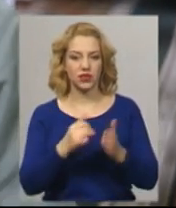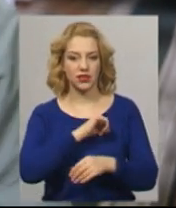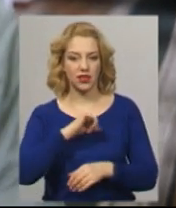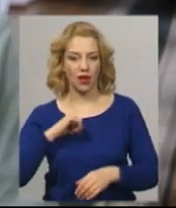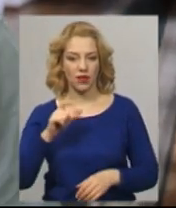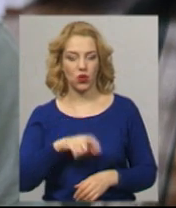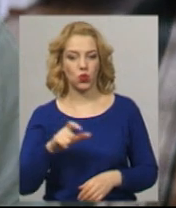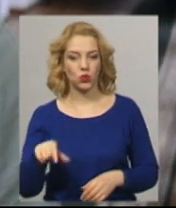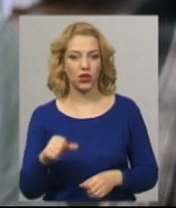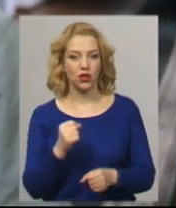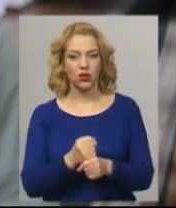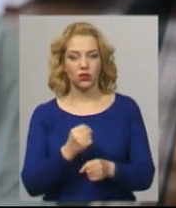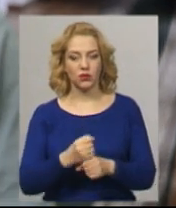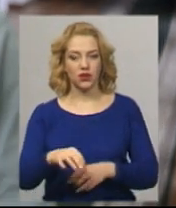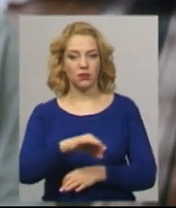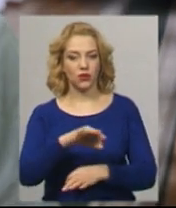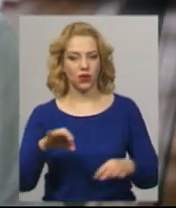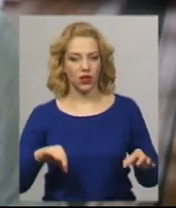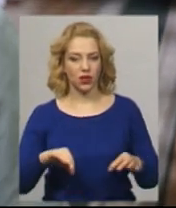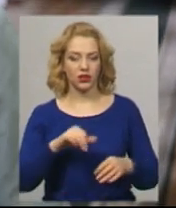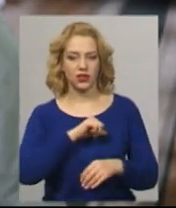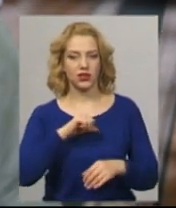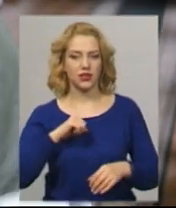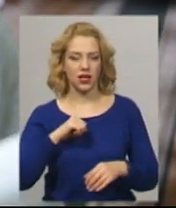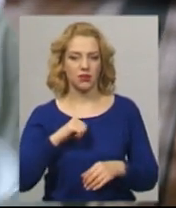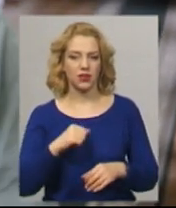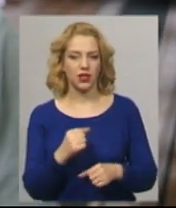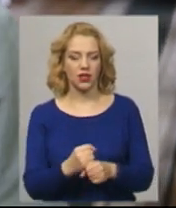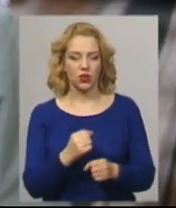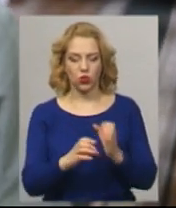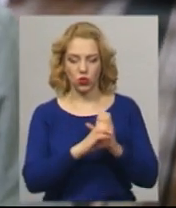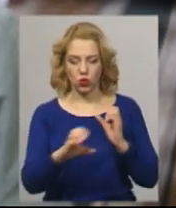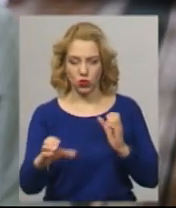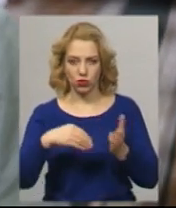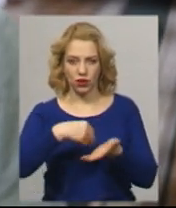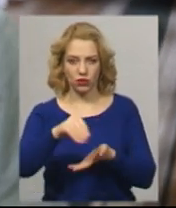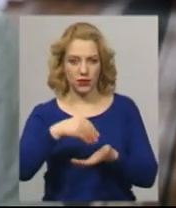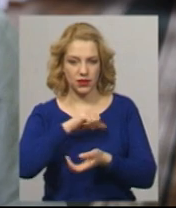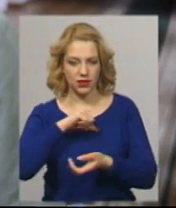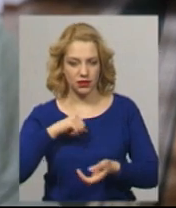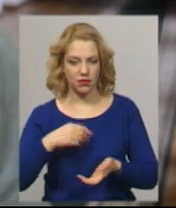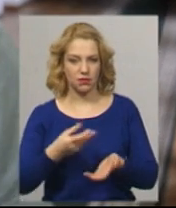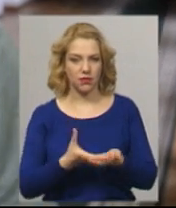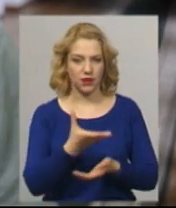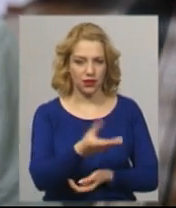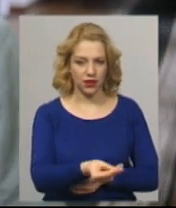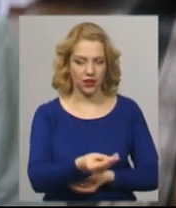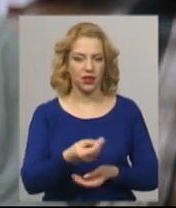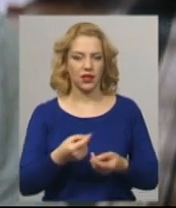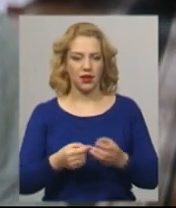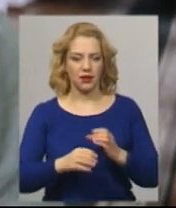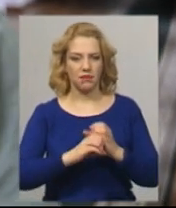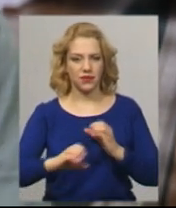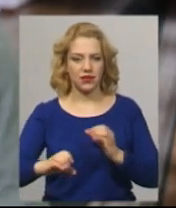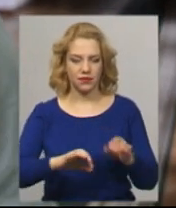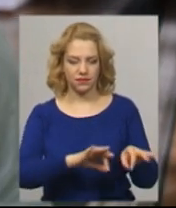робили проєкт, заводили до себе ці труби, заводили до себе цю магістраль